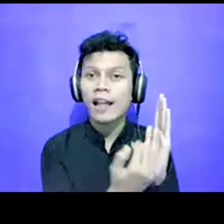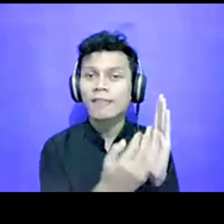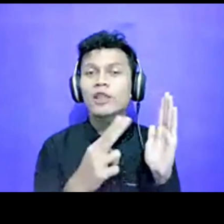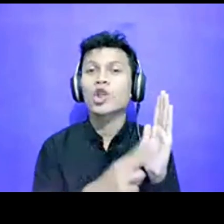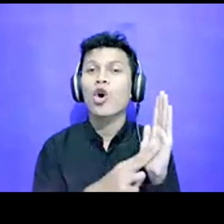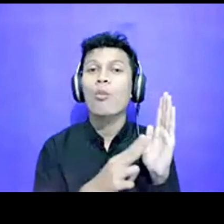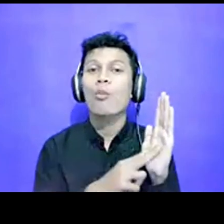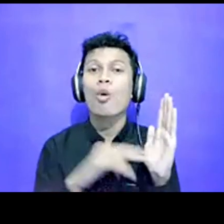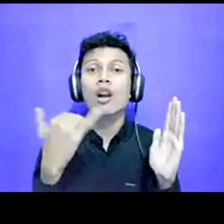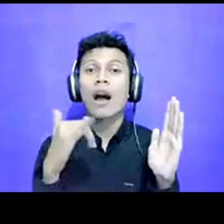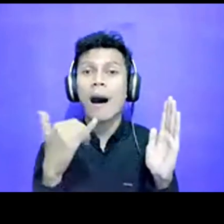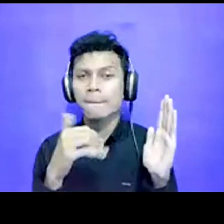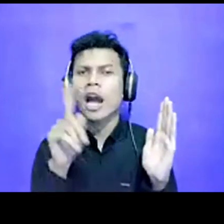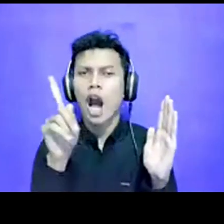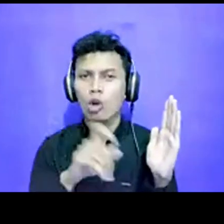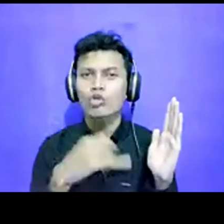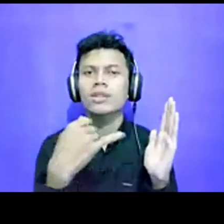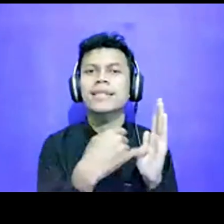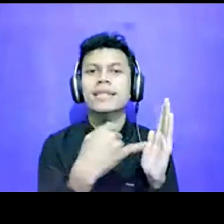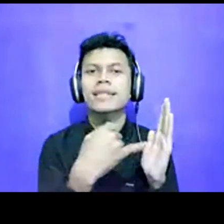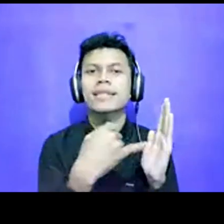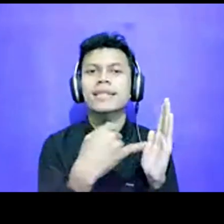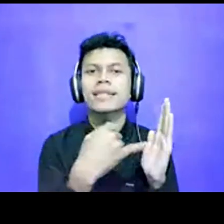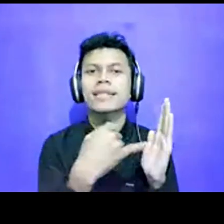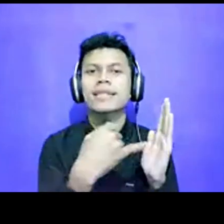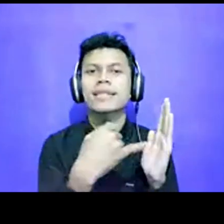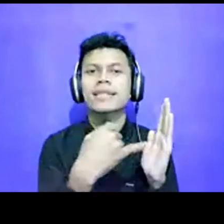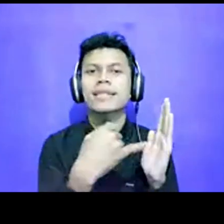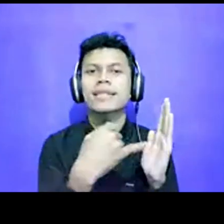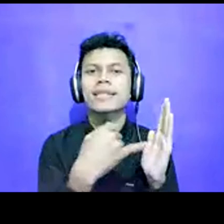namanya, di isian survei gitu, atau alamat email,